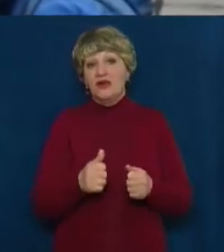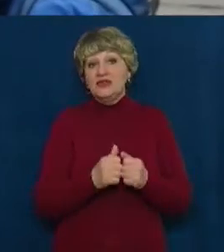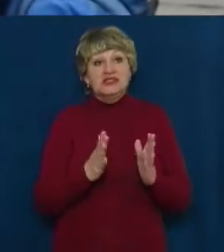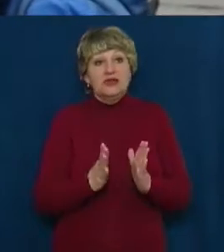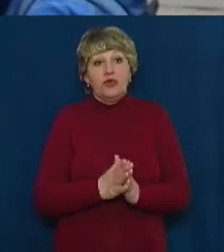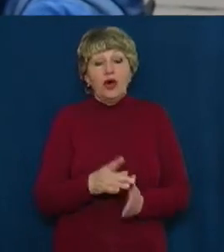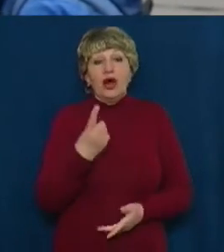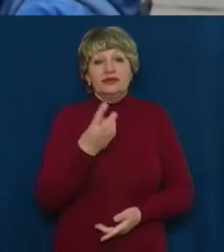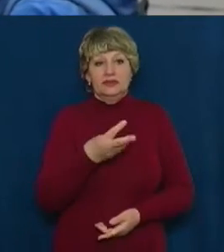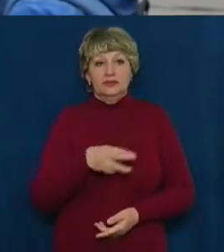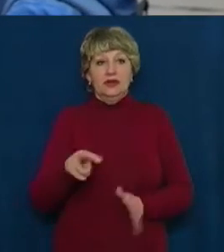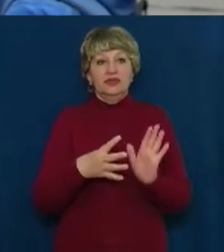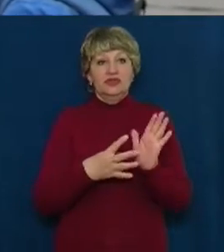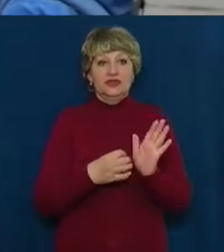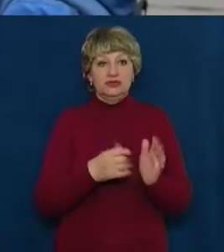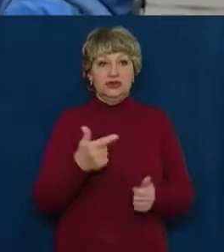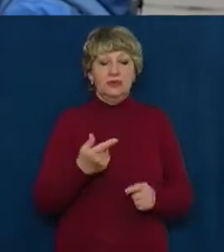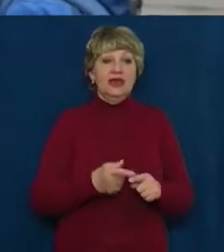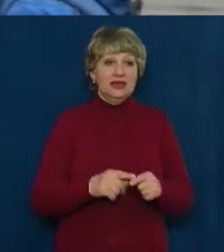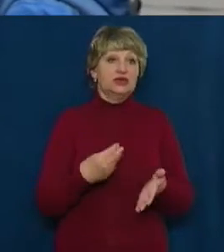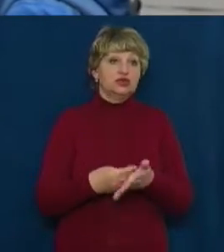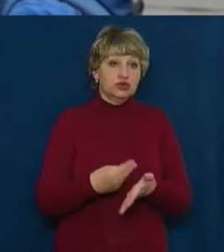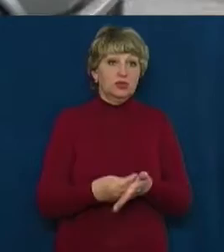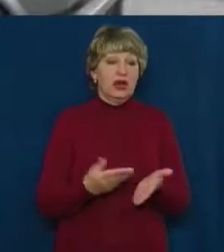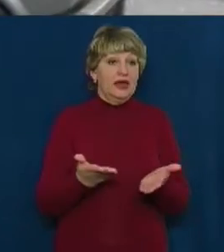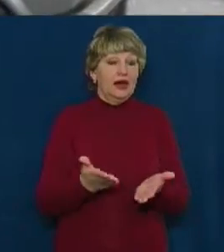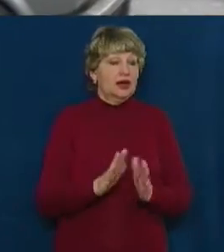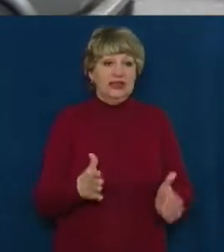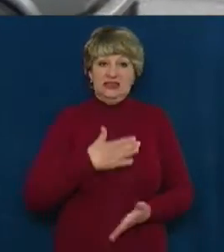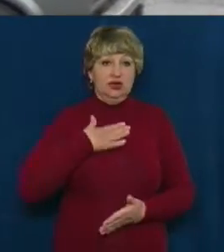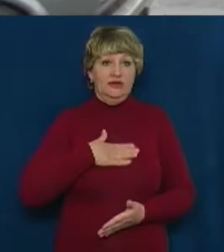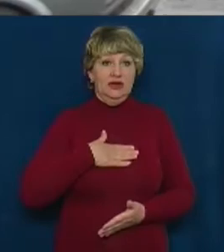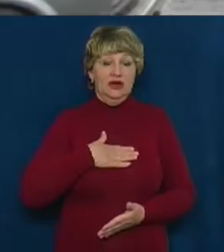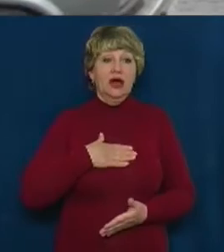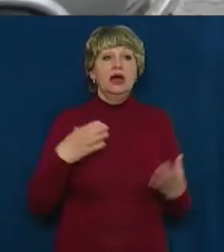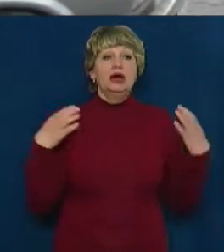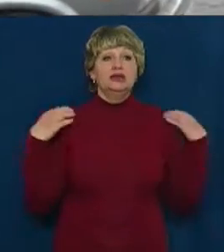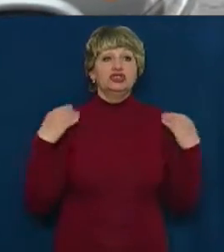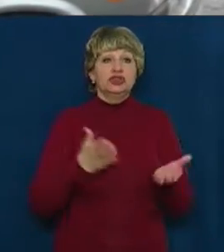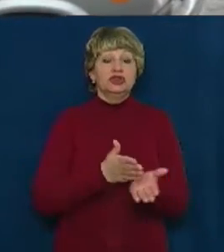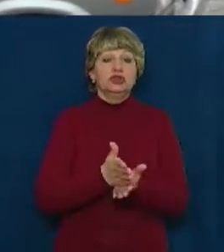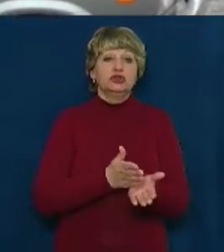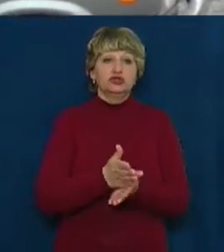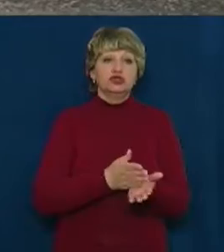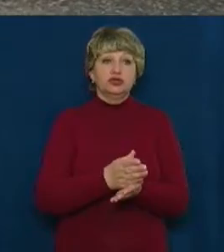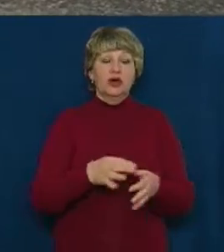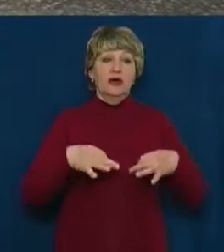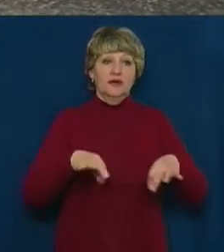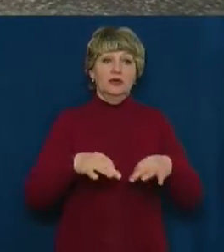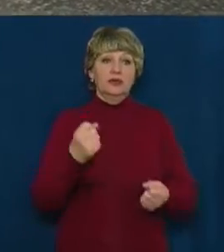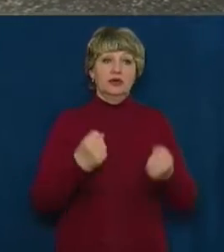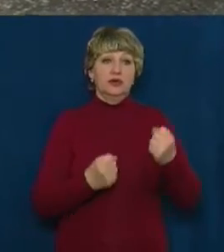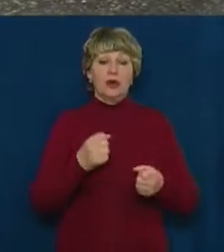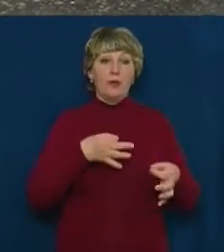1 мільйон 900. Це сума, зрозуміло, яка не задовольняє. Начальник служби автодоріг області Владислав Демиденко прокоментувати